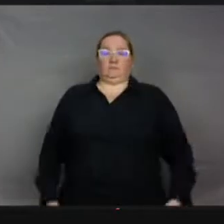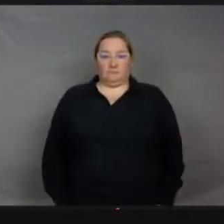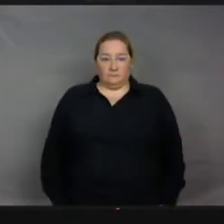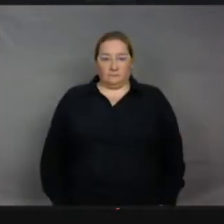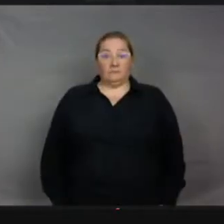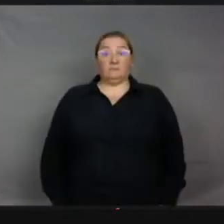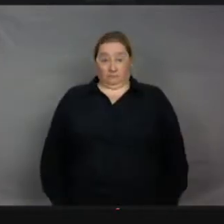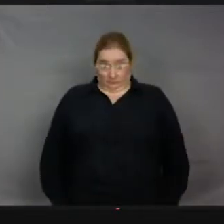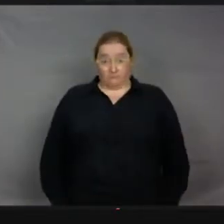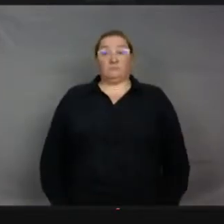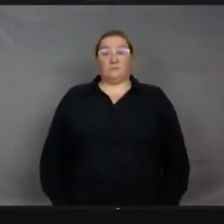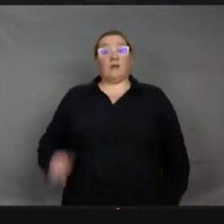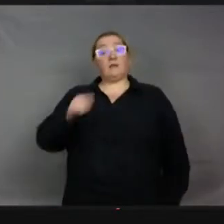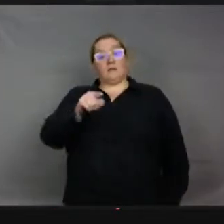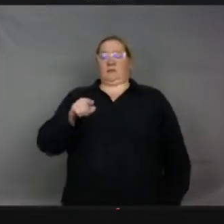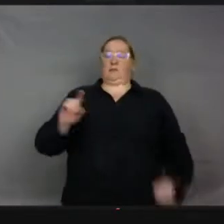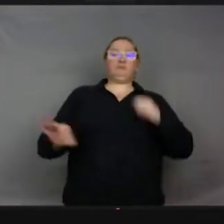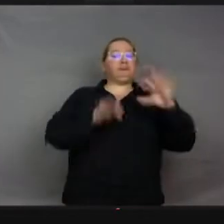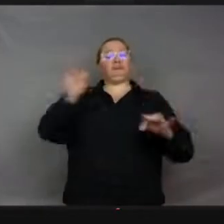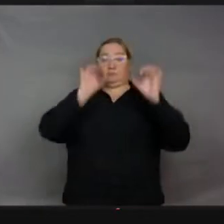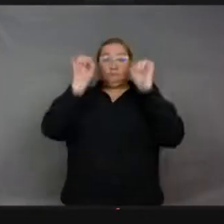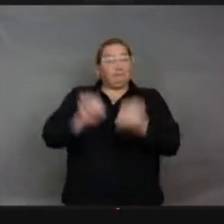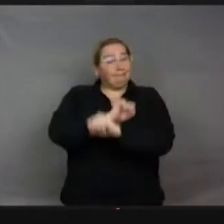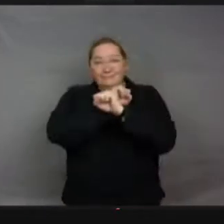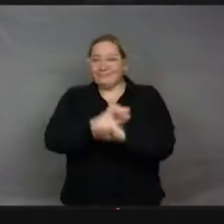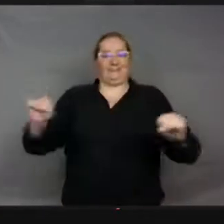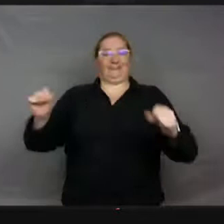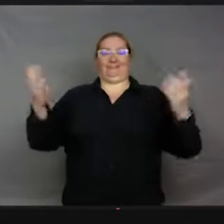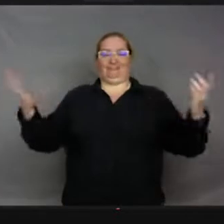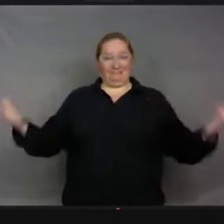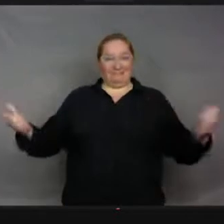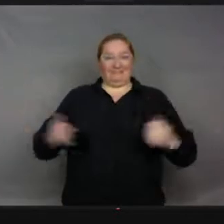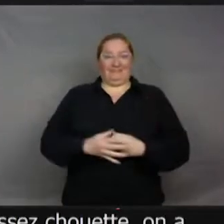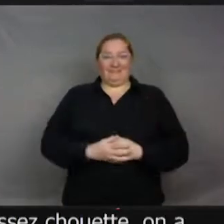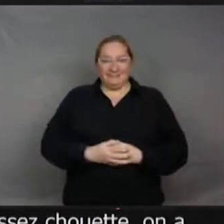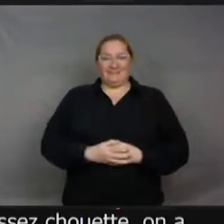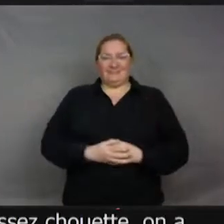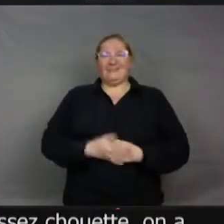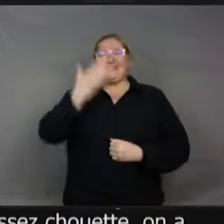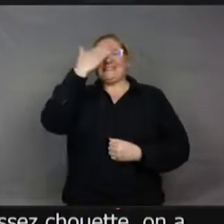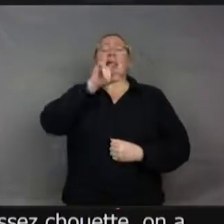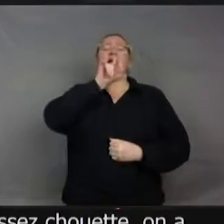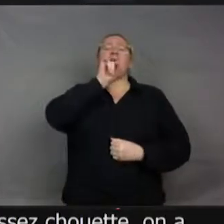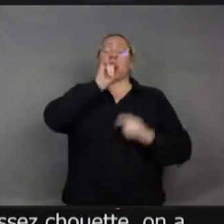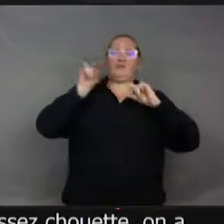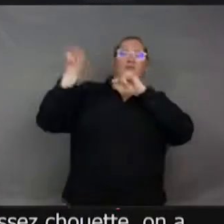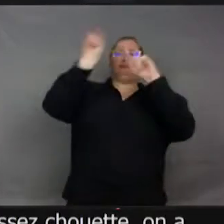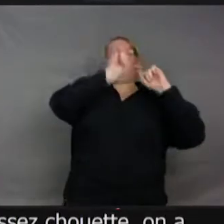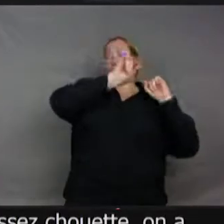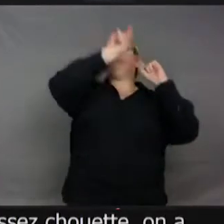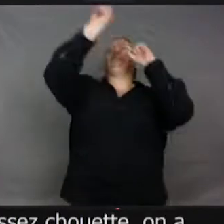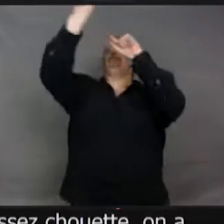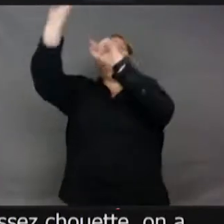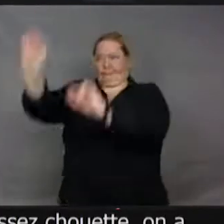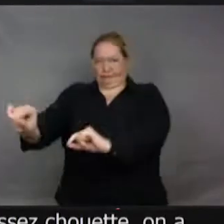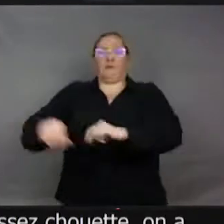découverte assez chouette. C'est qu'on m'a toujours parlé des migrations d'oiseaux. Ensuite, j'ai entendu parler